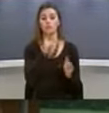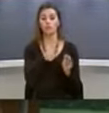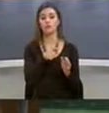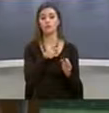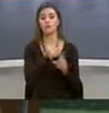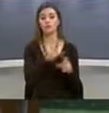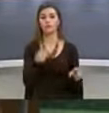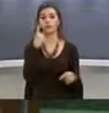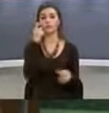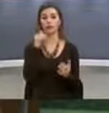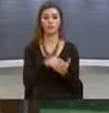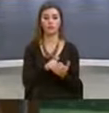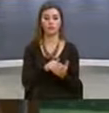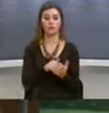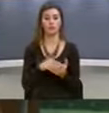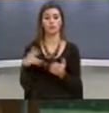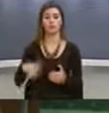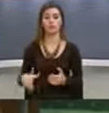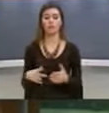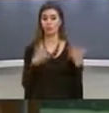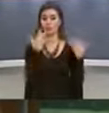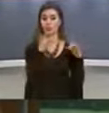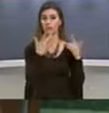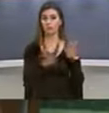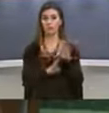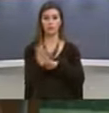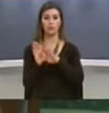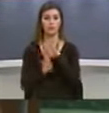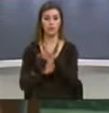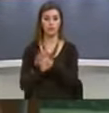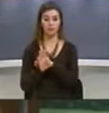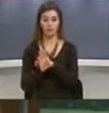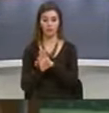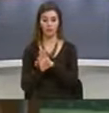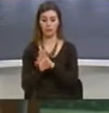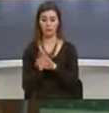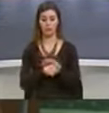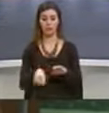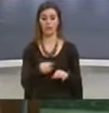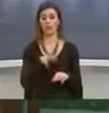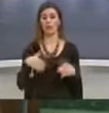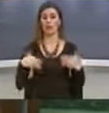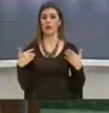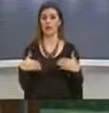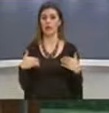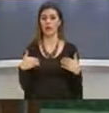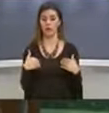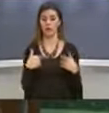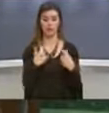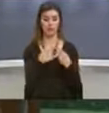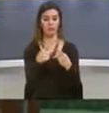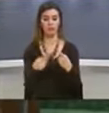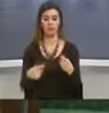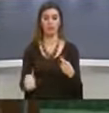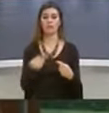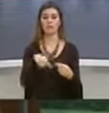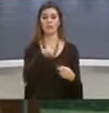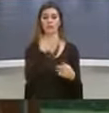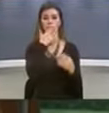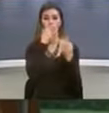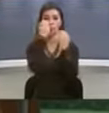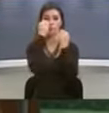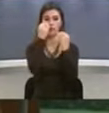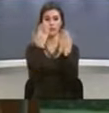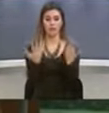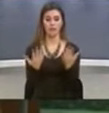100.000 qytetarve jashtë vendit, ku kemi gjeneratat të tëra të rinjeve me shkollim të